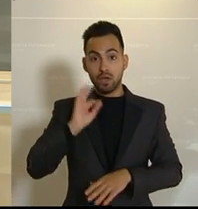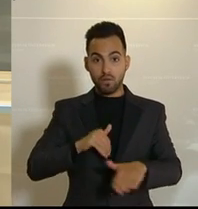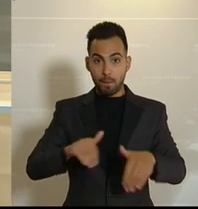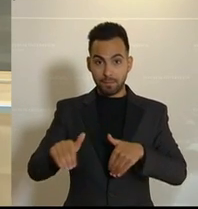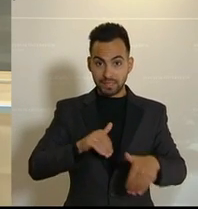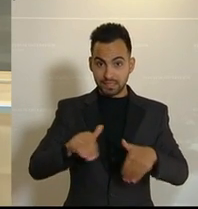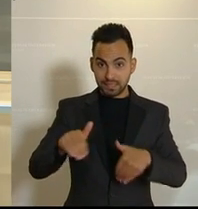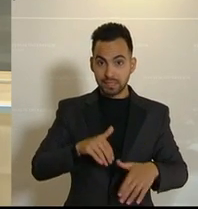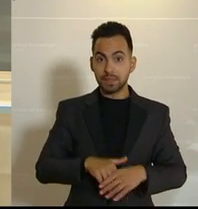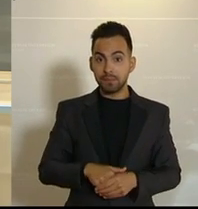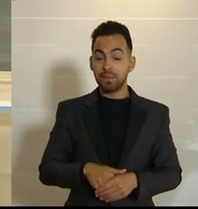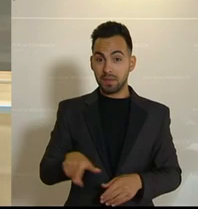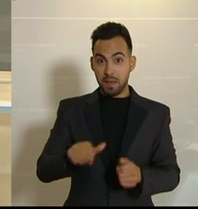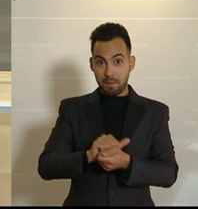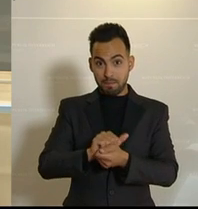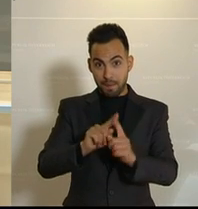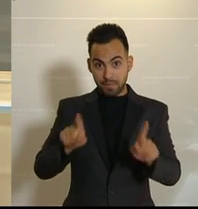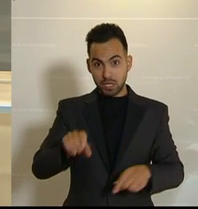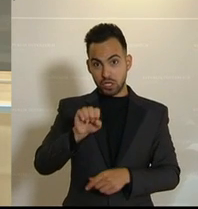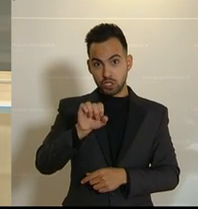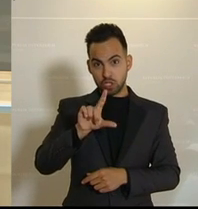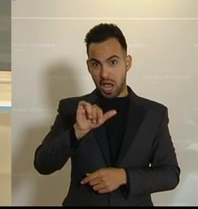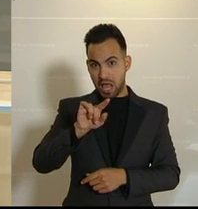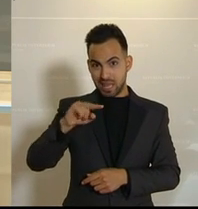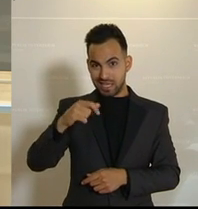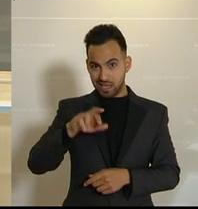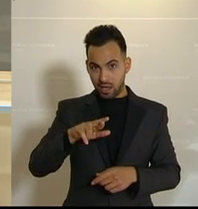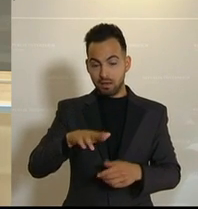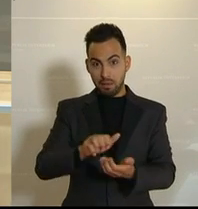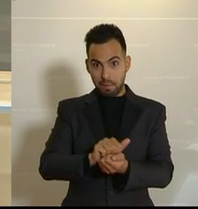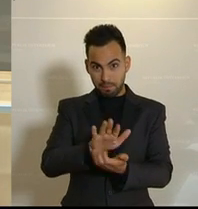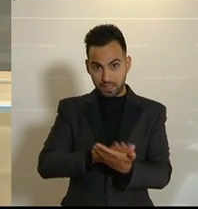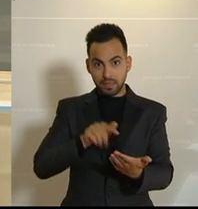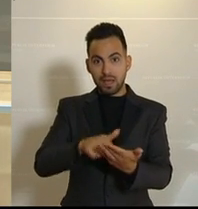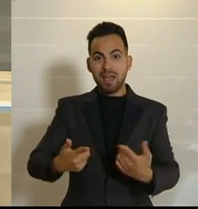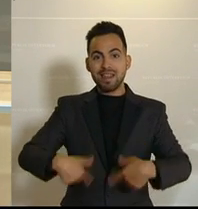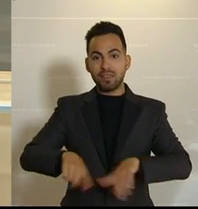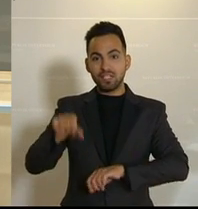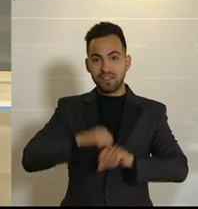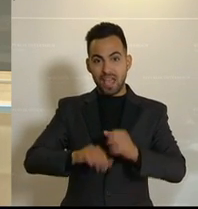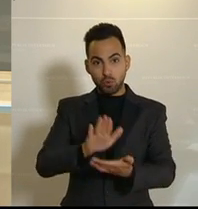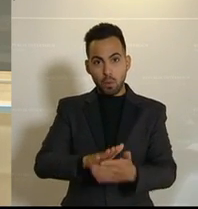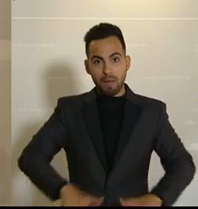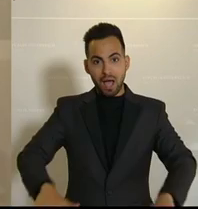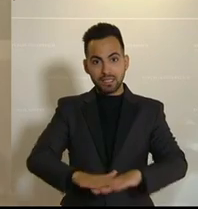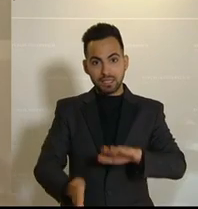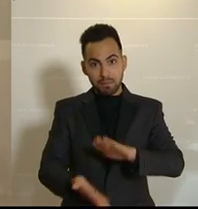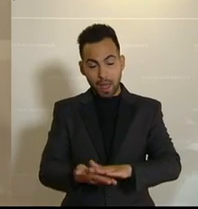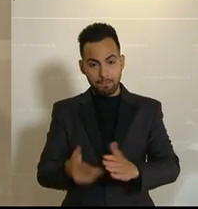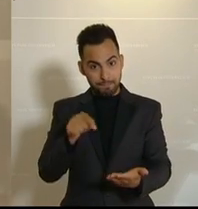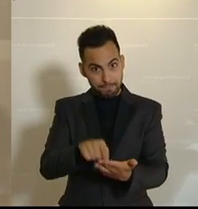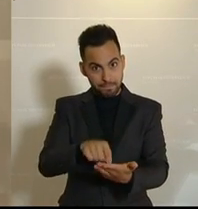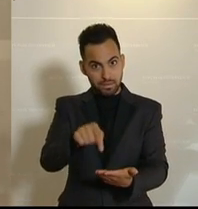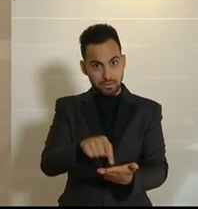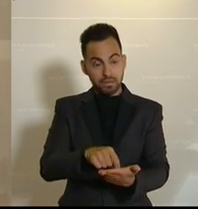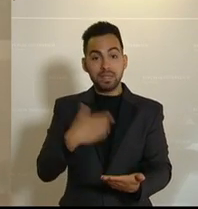Stalinger Strategiepapier muss die Grundlage für unser Handeln im Bereich der Landesverteidigung bilden und bleiben. Der Reha rücke ich auch nicht